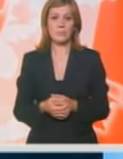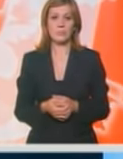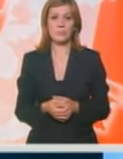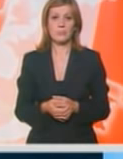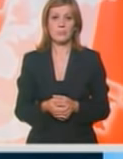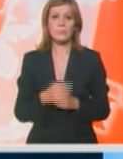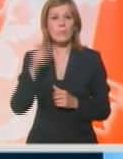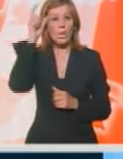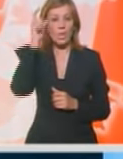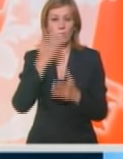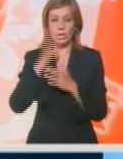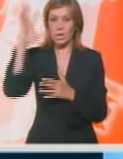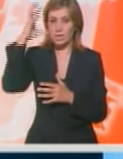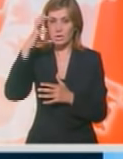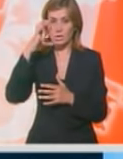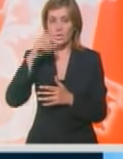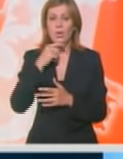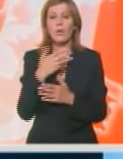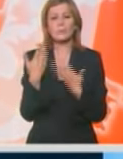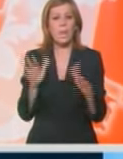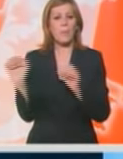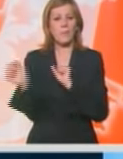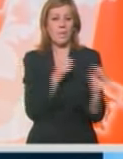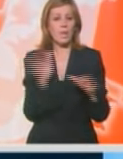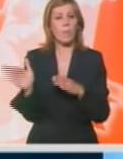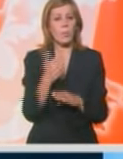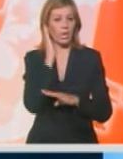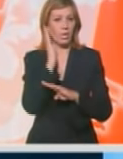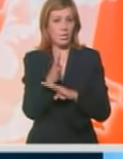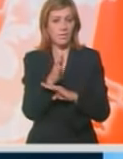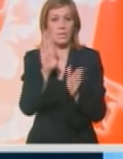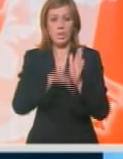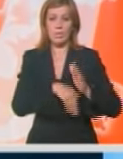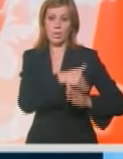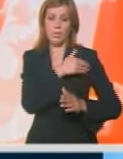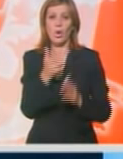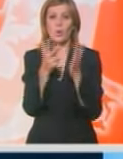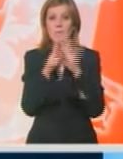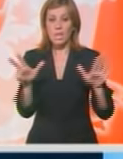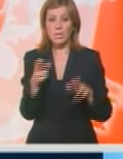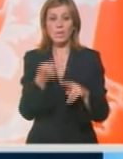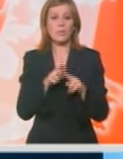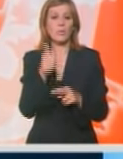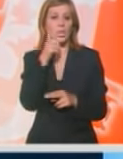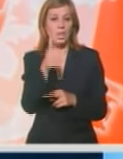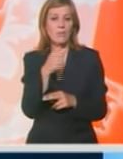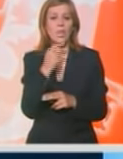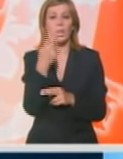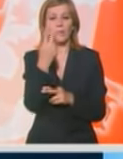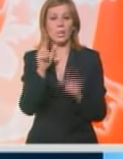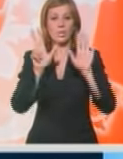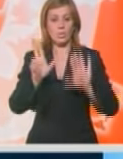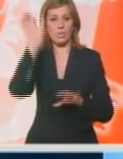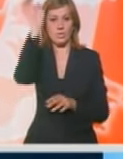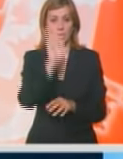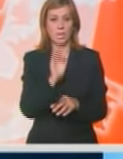U Beogradu pretežno sunčano, uz slab vetar promenjivog pravca, minimalna temperatura od 18, a maksimalna dnevna od 28